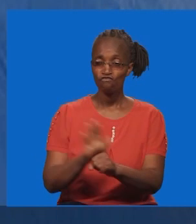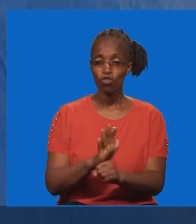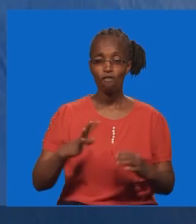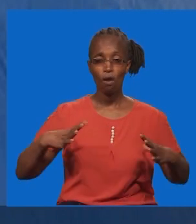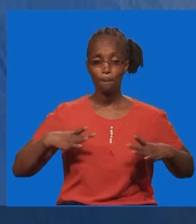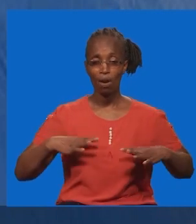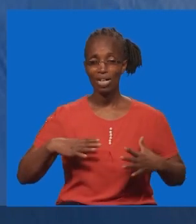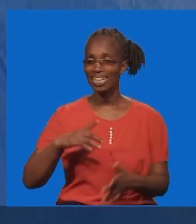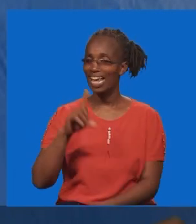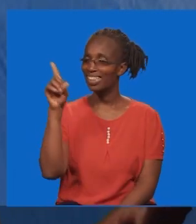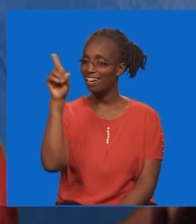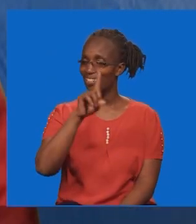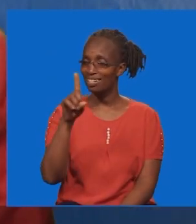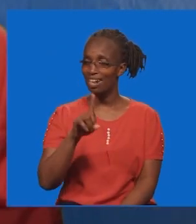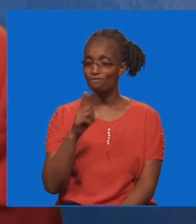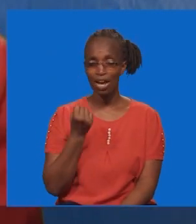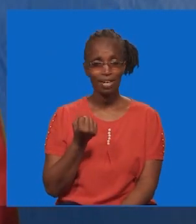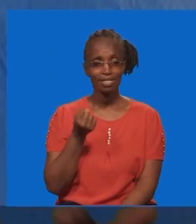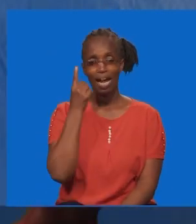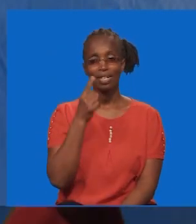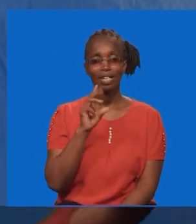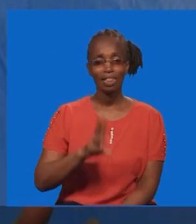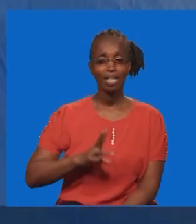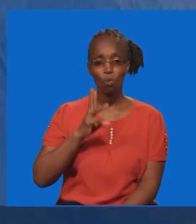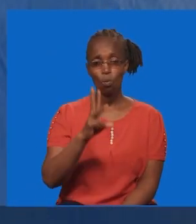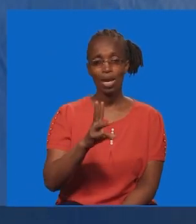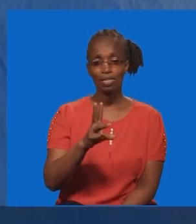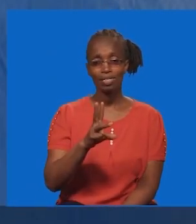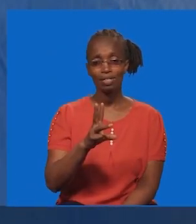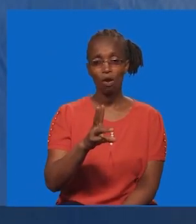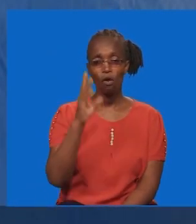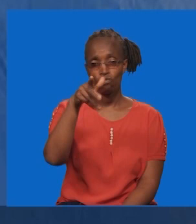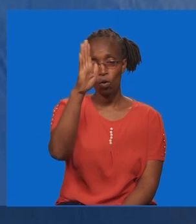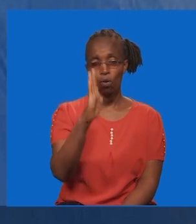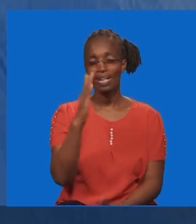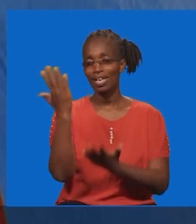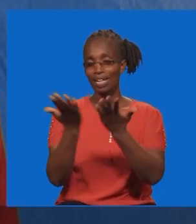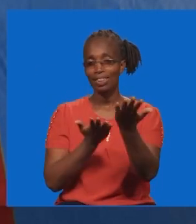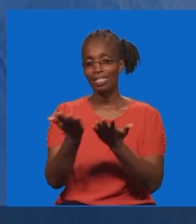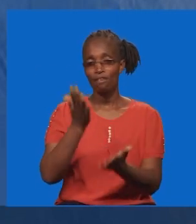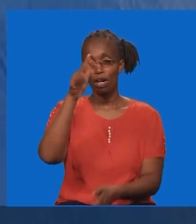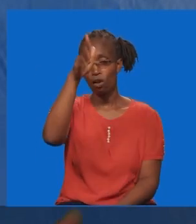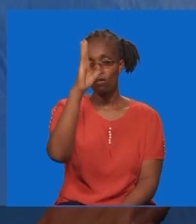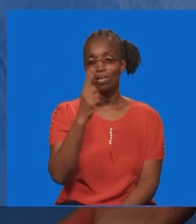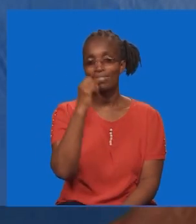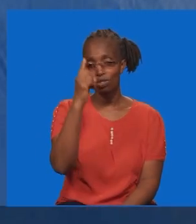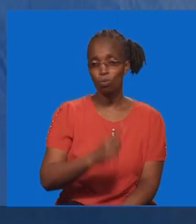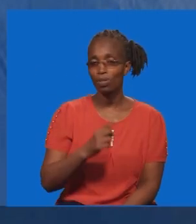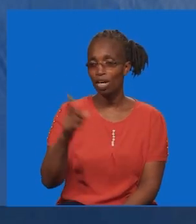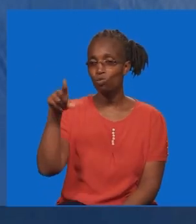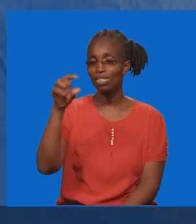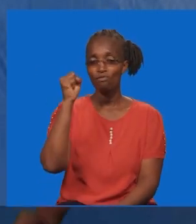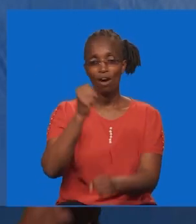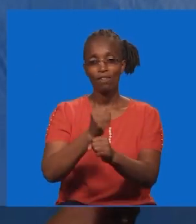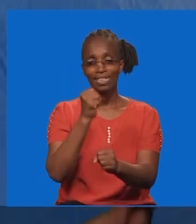kiburi. Au alewi yale matendo maku. Ambaye mungu wamefanya. Ntumishu wa mungu mwandisha anasema ya kwamba. E bwana mungu